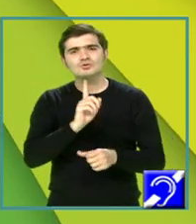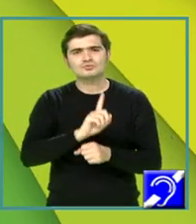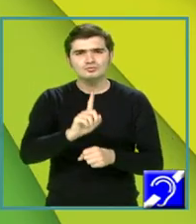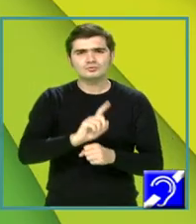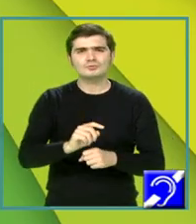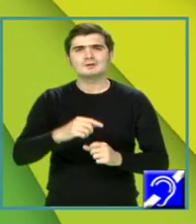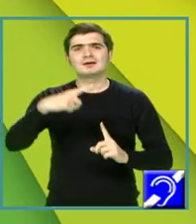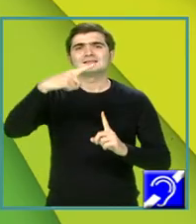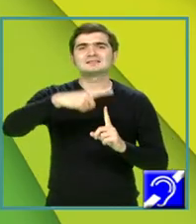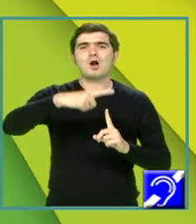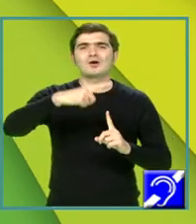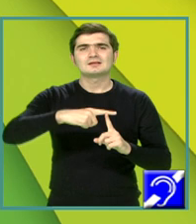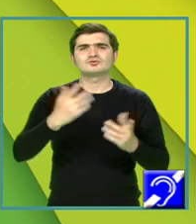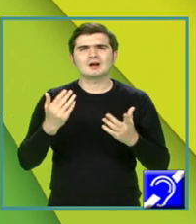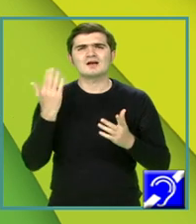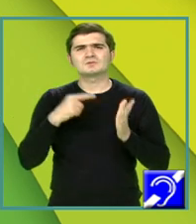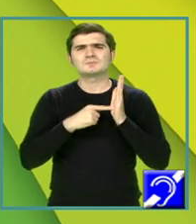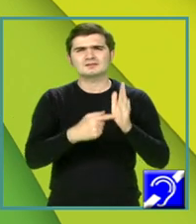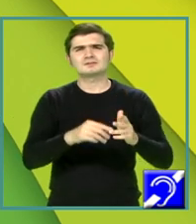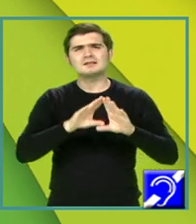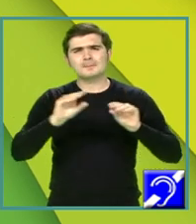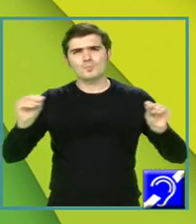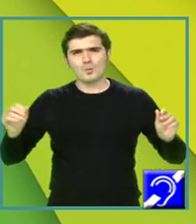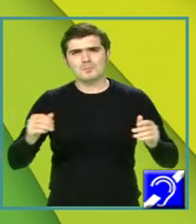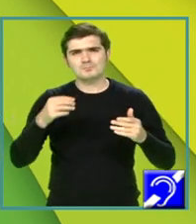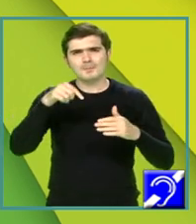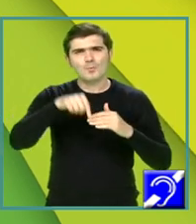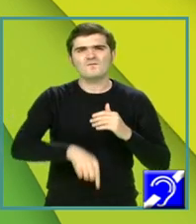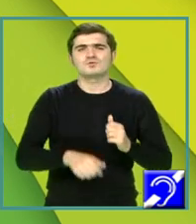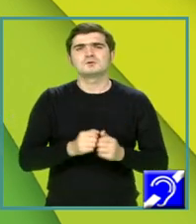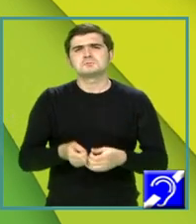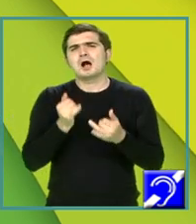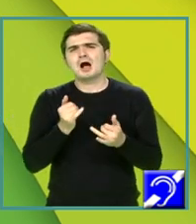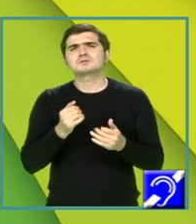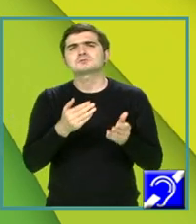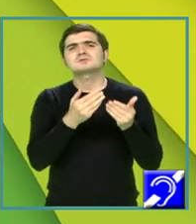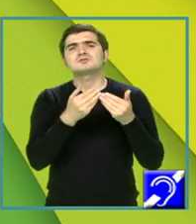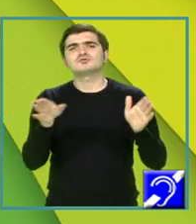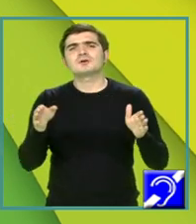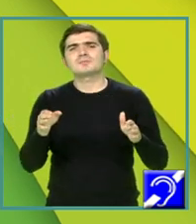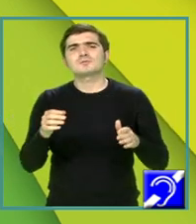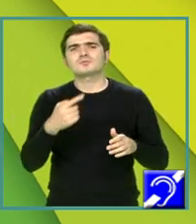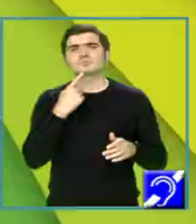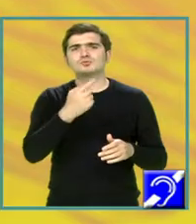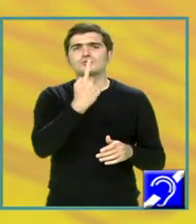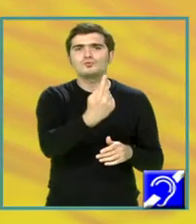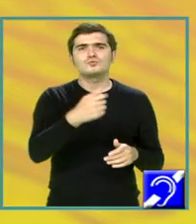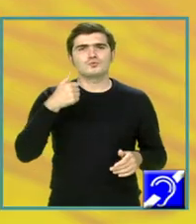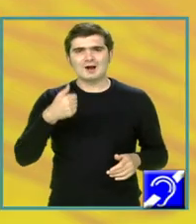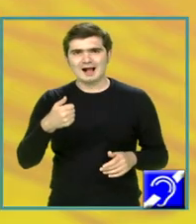teoretice prezentate în amănunt. Astăzi o să începem evident cu subiectul 1A,